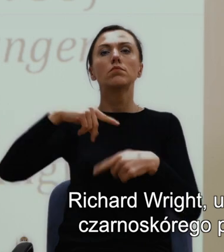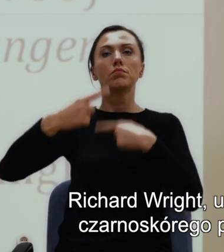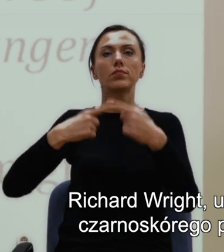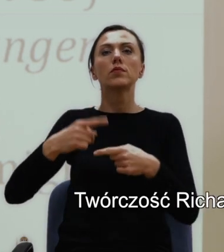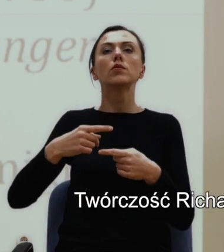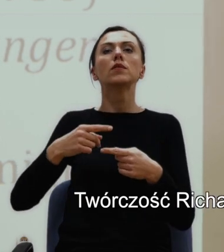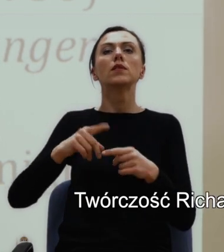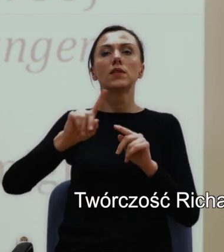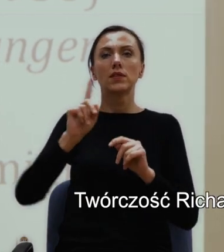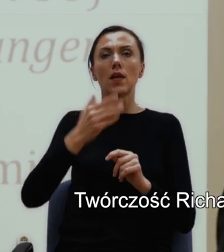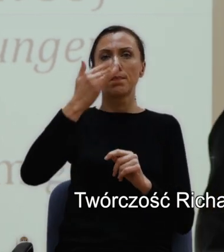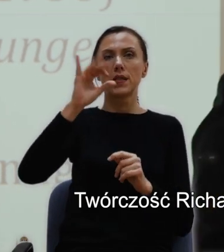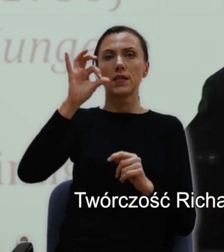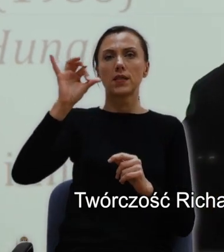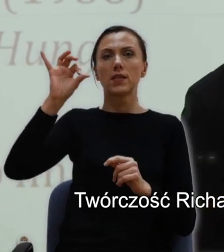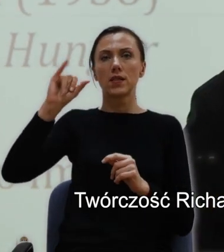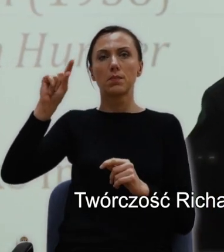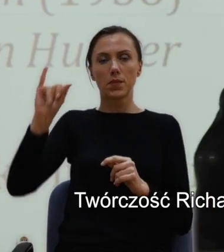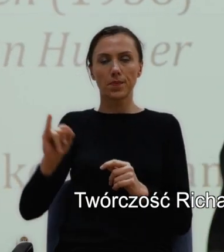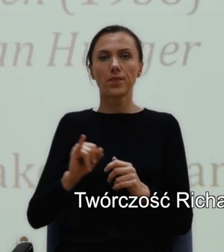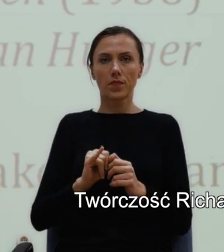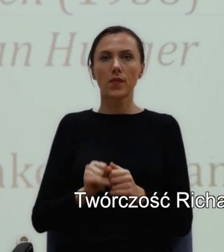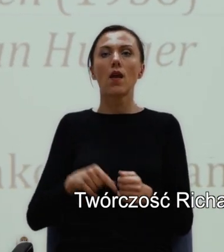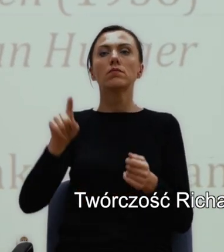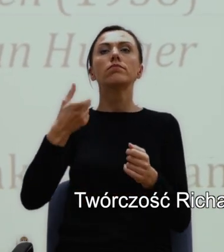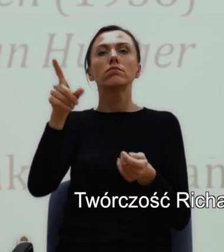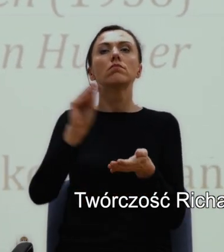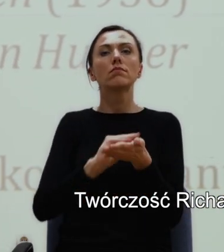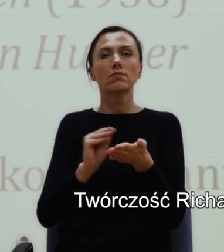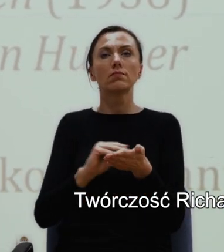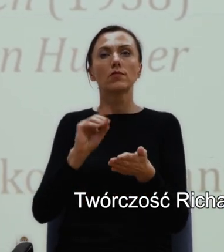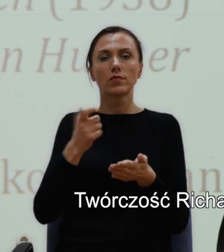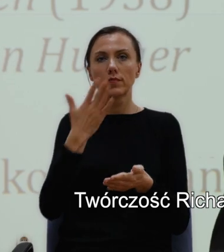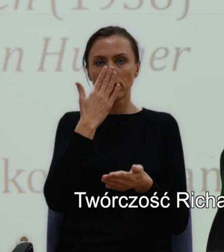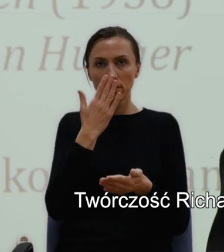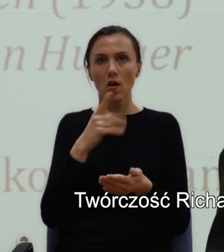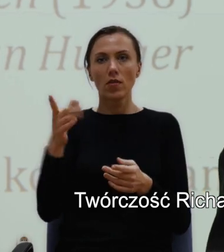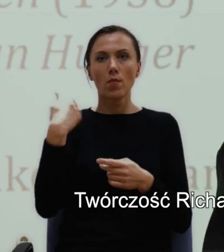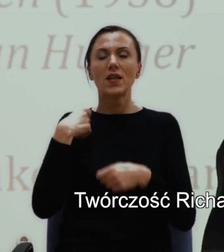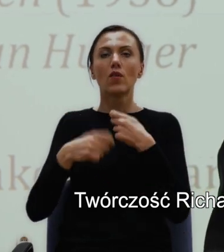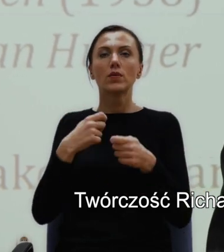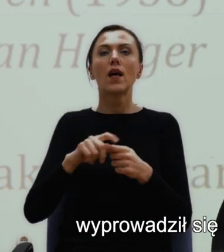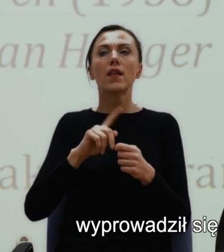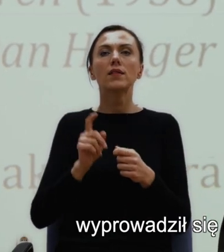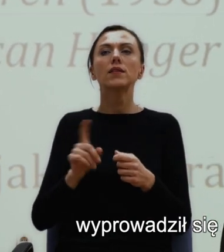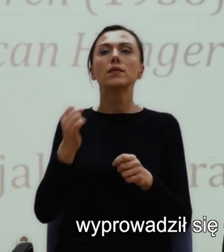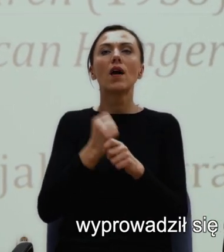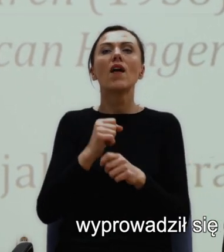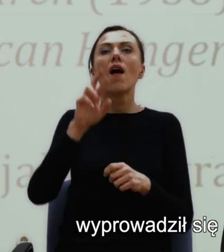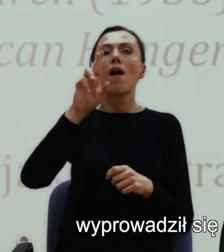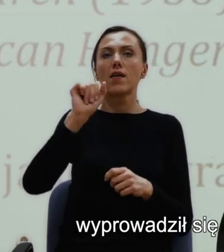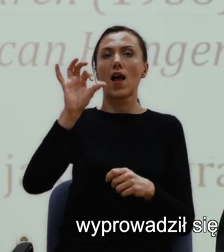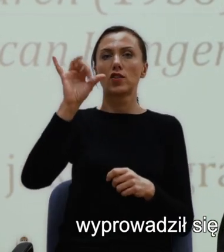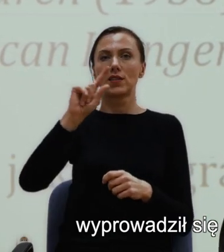Twórczość Richarda Wrighta związana była przede wszystkim z kwestiami rasowymi. Sam Richard